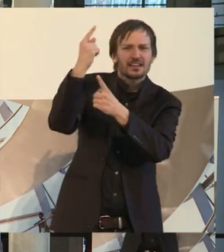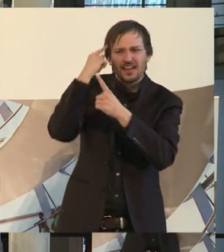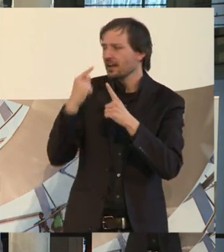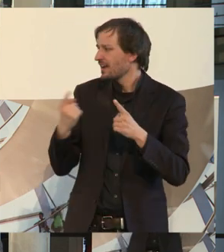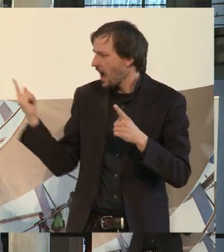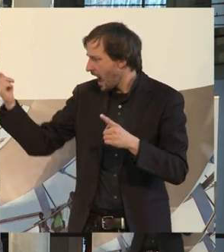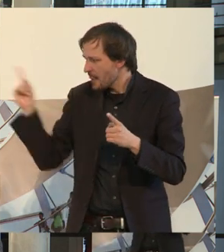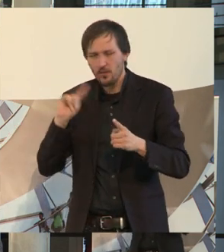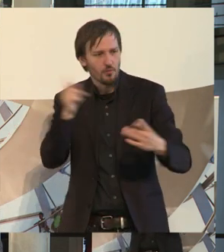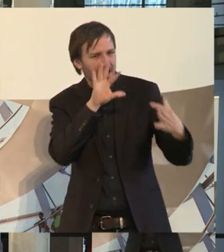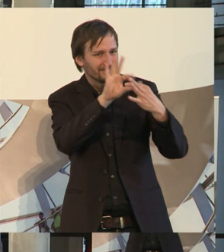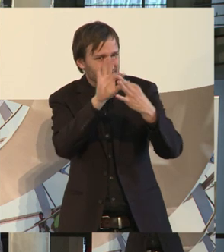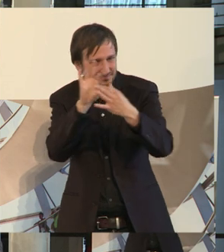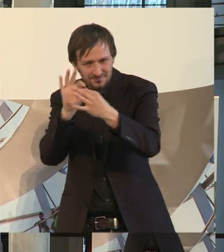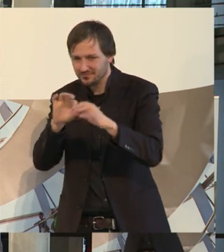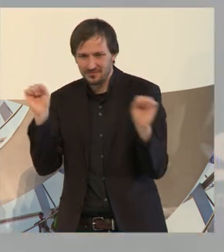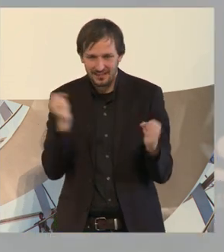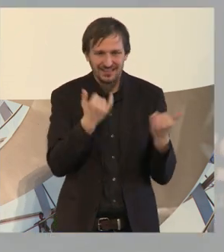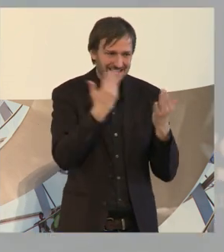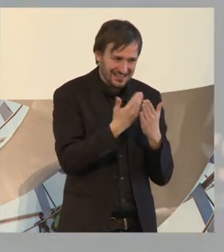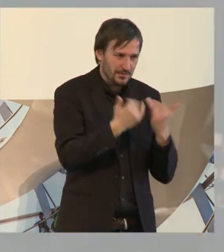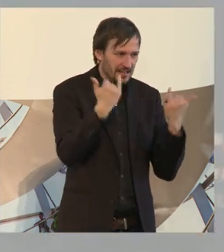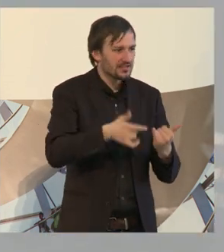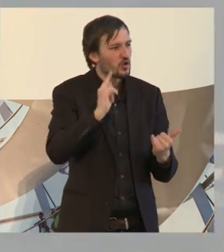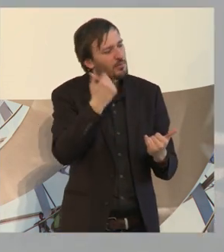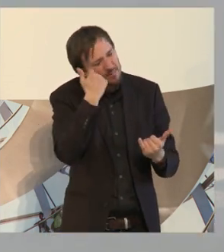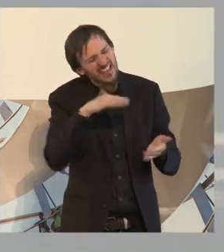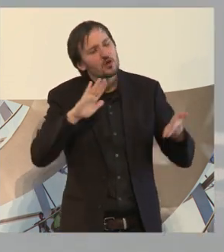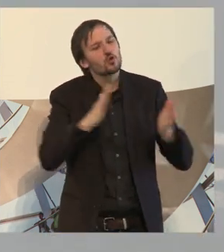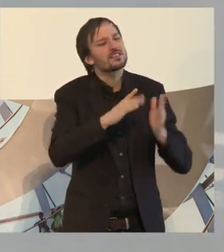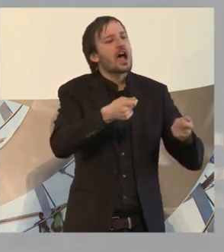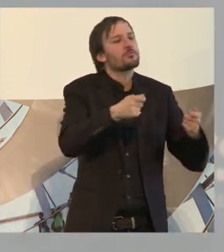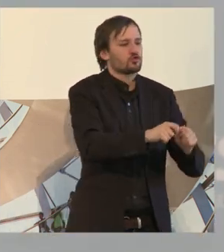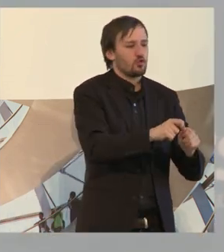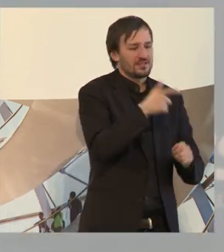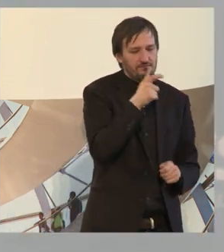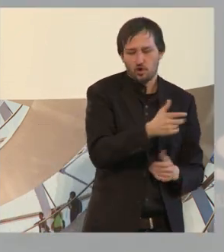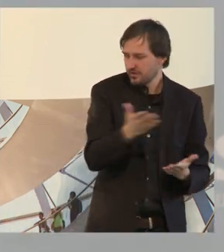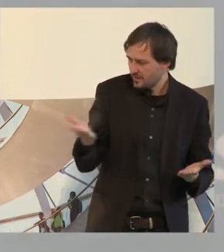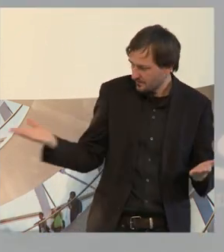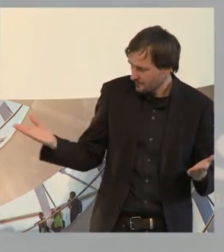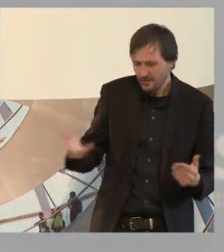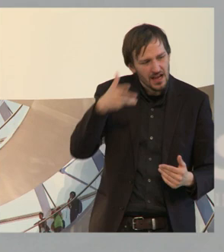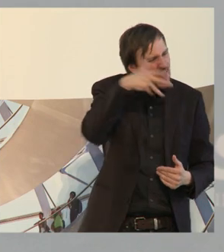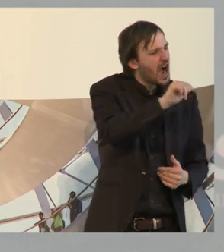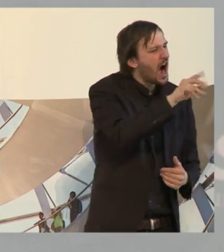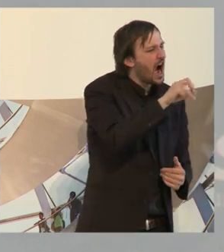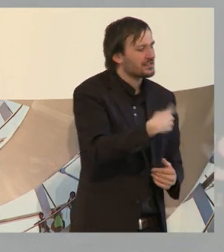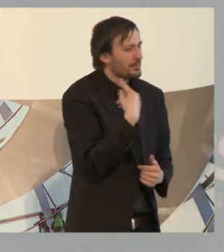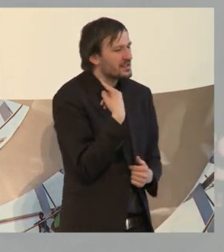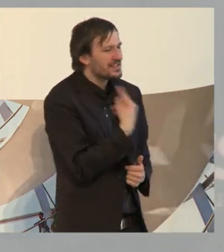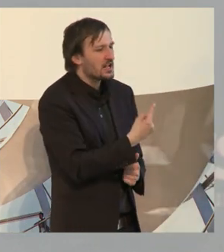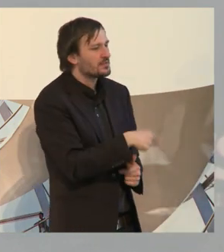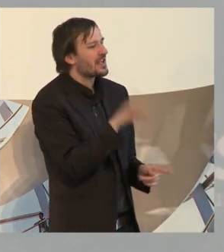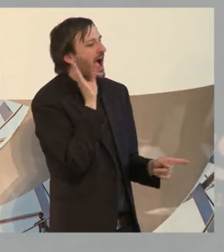alle aufgreifen, deswegen würde ich Sie zu nochmal ganz kurzem Schlussstatement bitten. Herr Adam, Sie, was sind denn die Hausaufgaben, die Sie